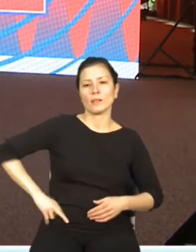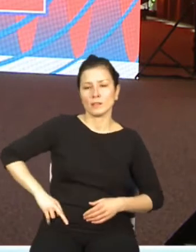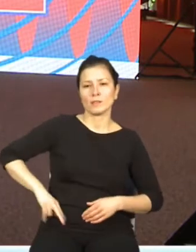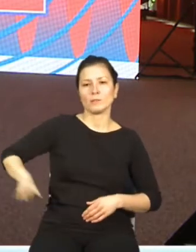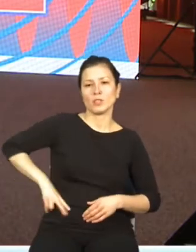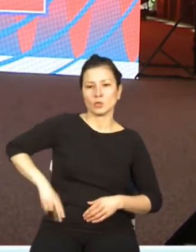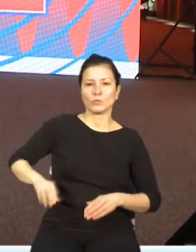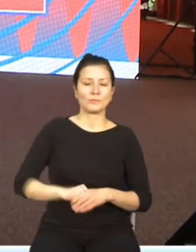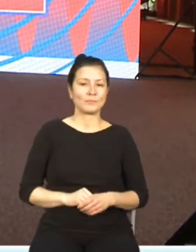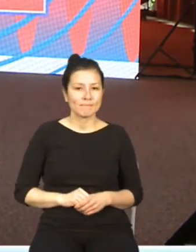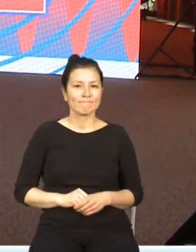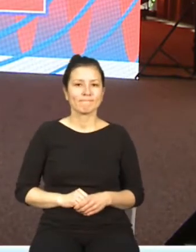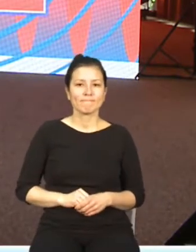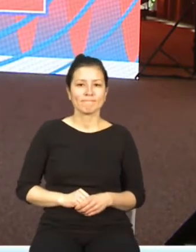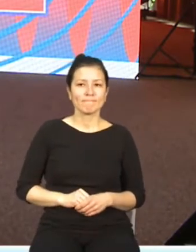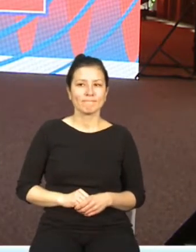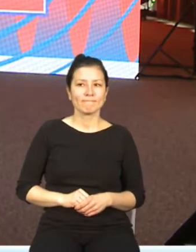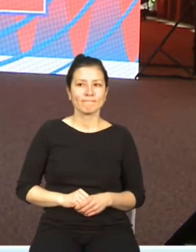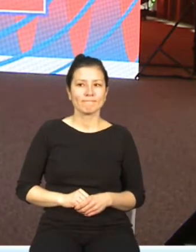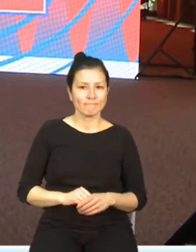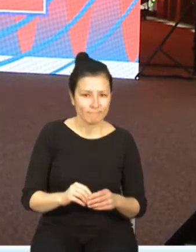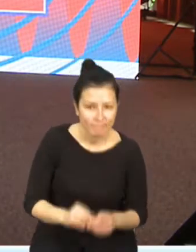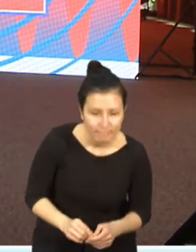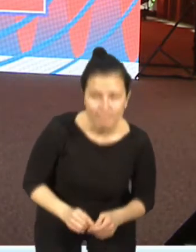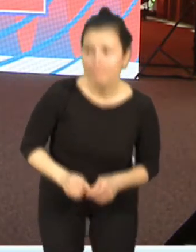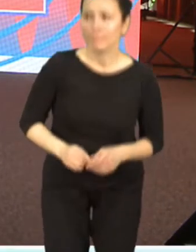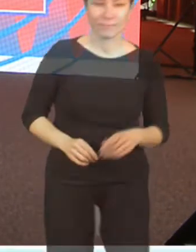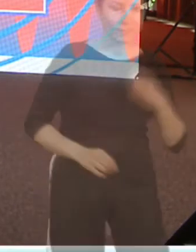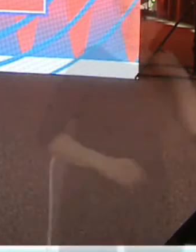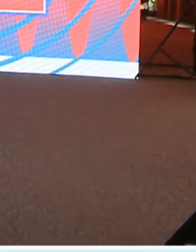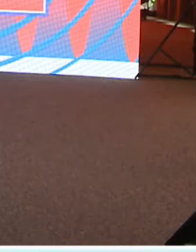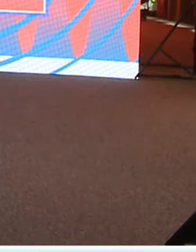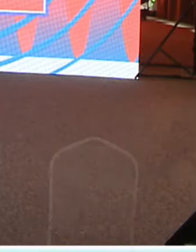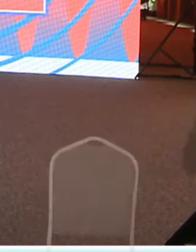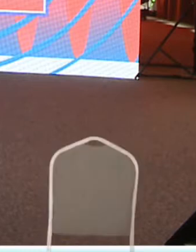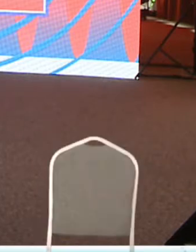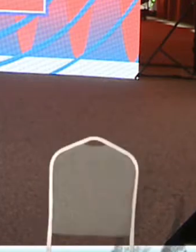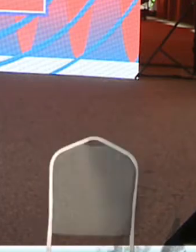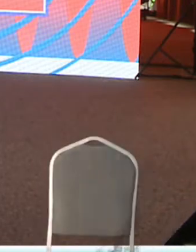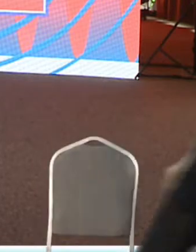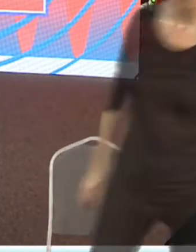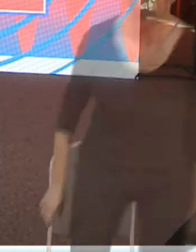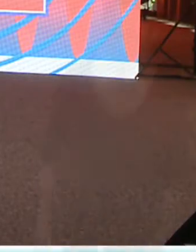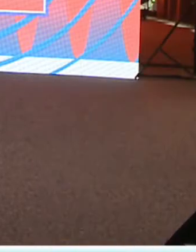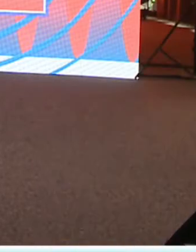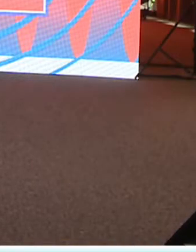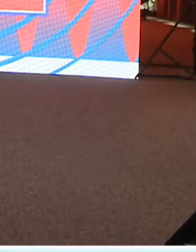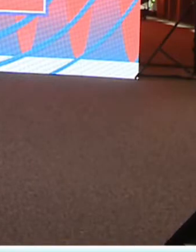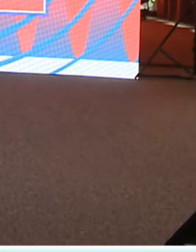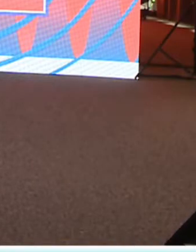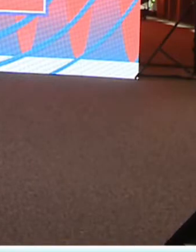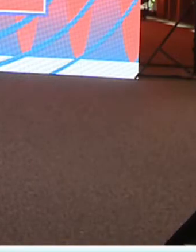Dzień dobry, nazywam się Łukasz Kiewicz i wraz z Kingą Graczyk pracuję w Departamencie Telekomunikacji w Kancelarii Prezesa Rady Ministrów.